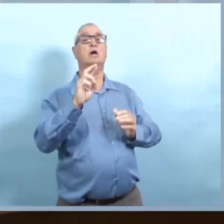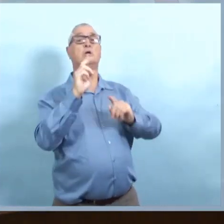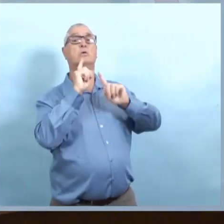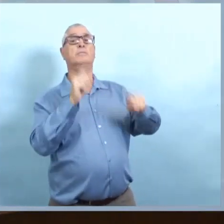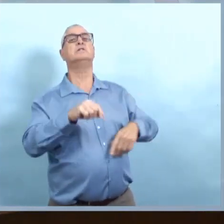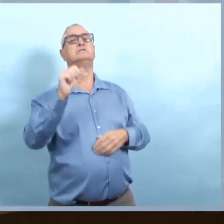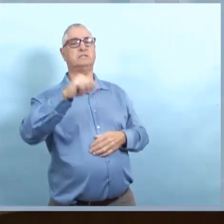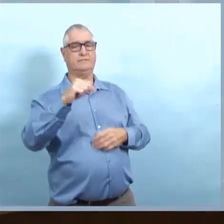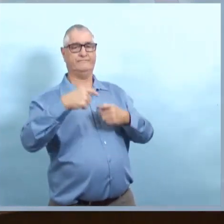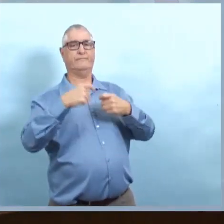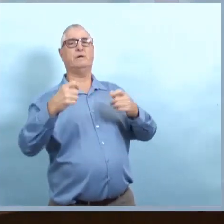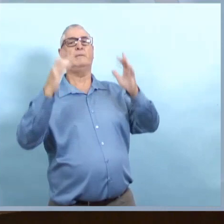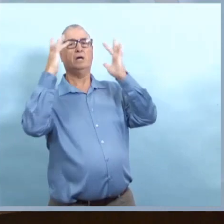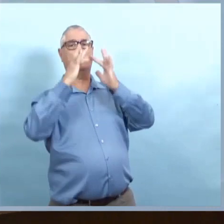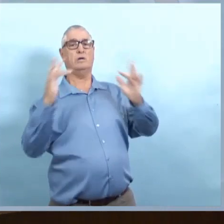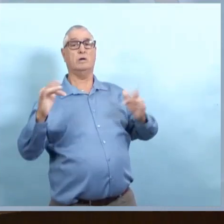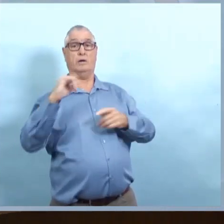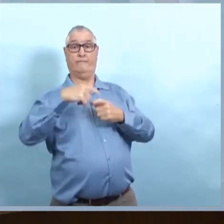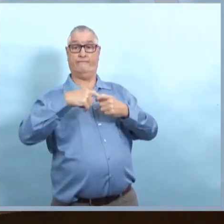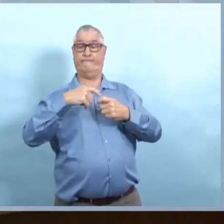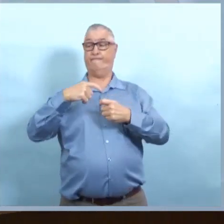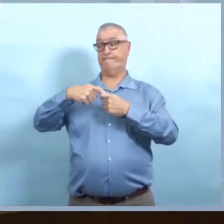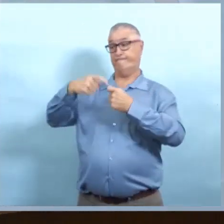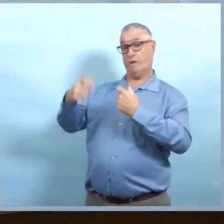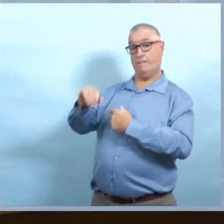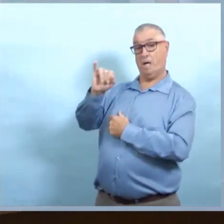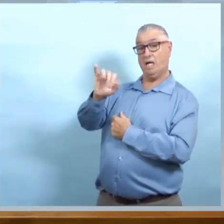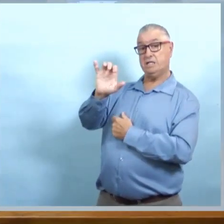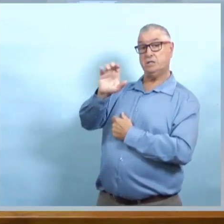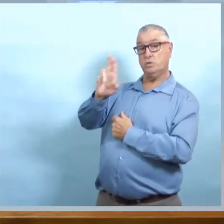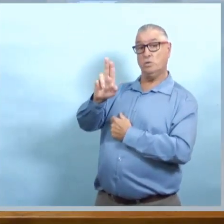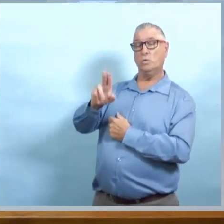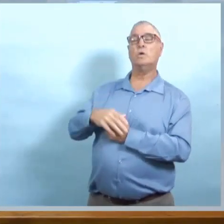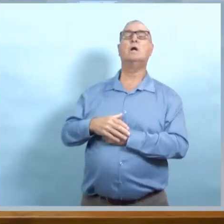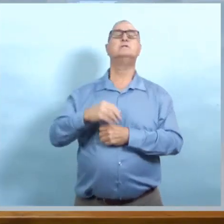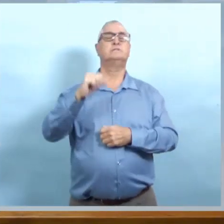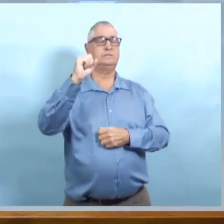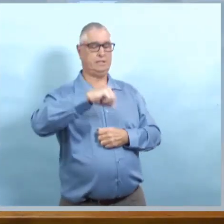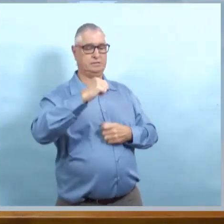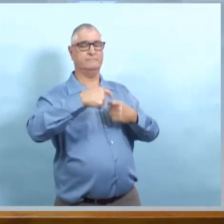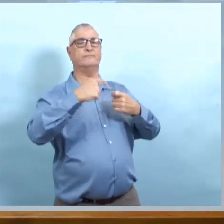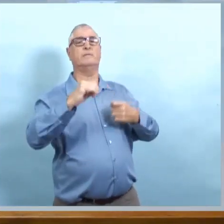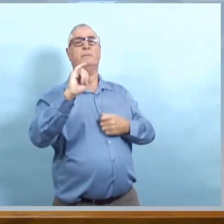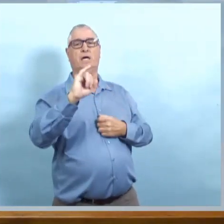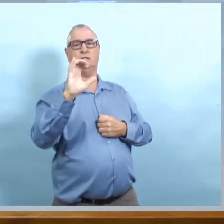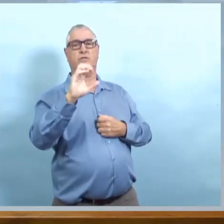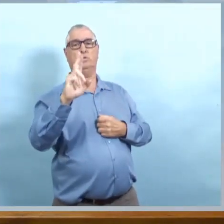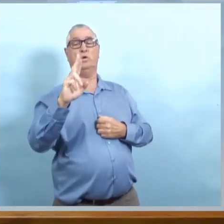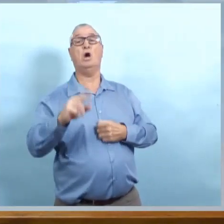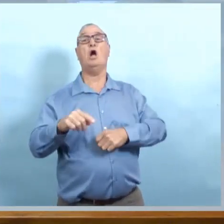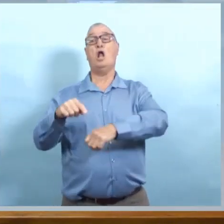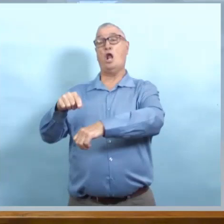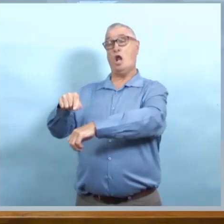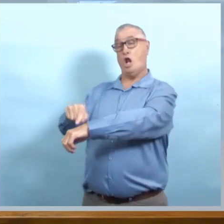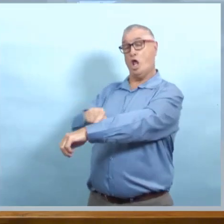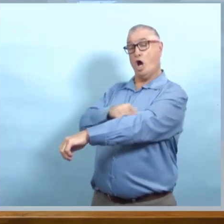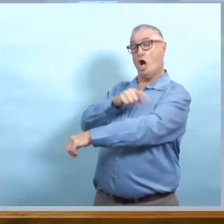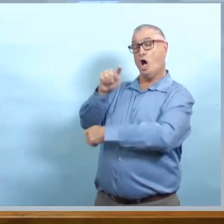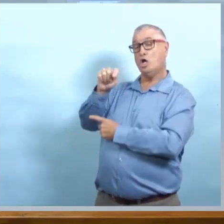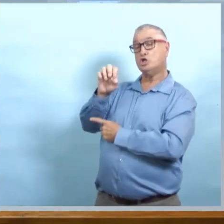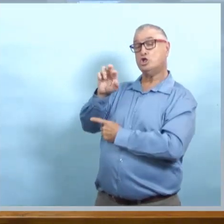Le patient qui est décédé, est-ce que c'est une personne qui était à l'hôpital ou à un foyer de soins personnels? Est-ce qu'il était aux soins intensifs? Non.